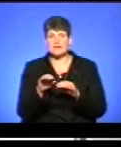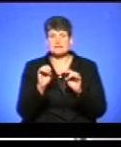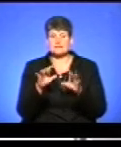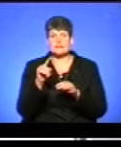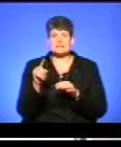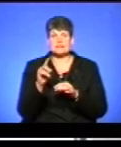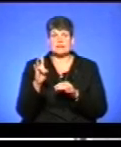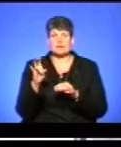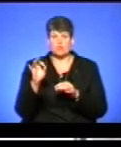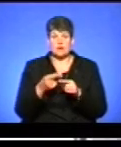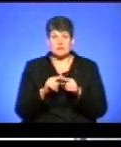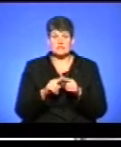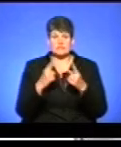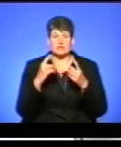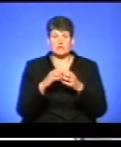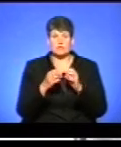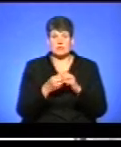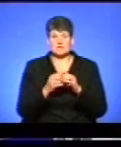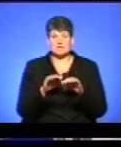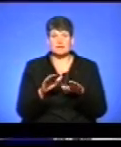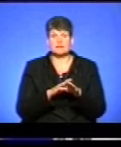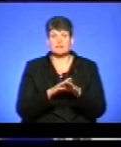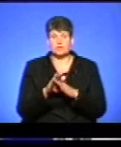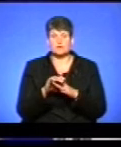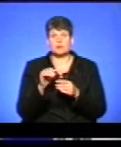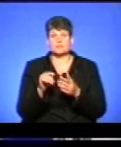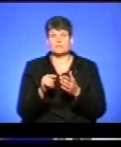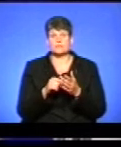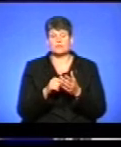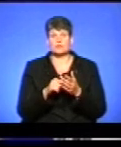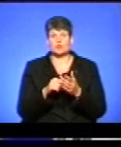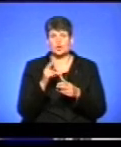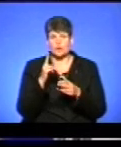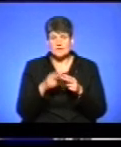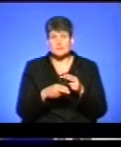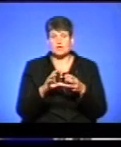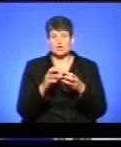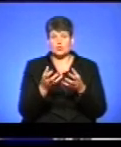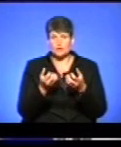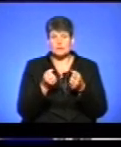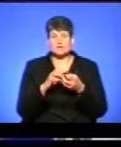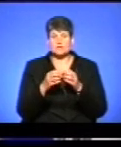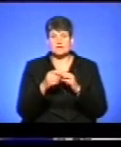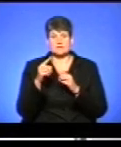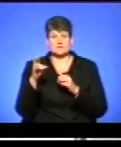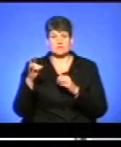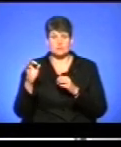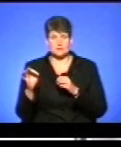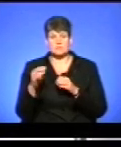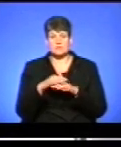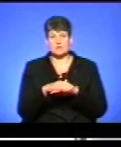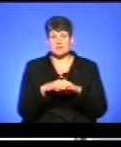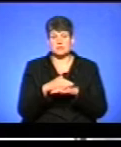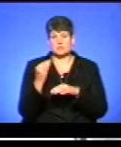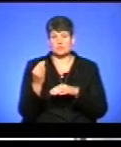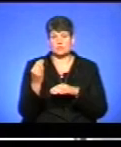і це, напевно, велика проблема. Ті діти, які виконали зошит до кінця і отримали результати по зоні, що незалежного оцінювання, з математики